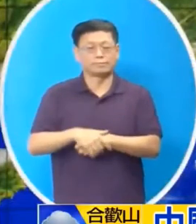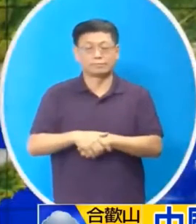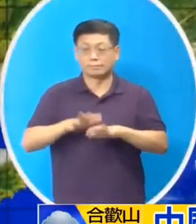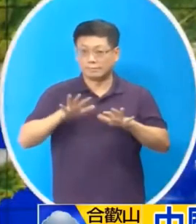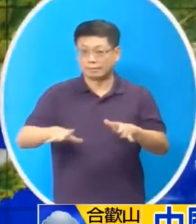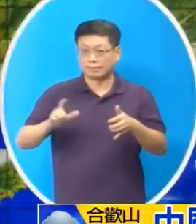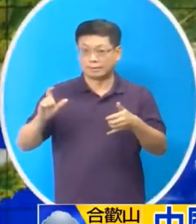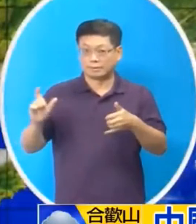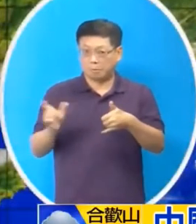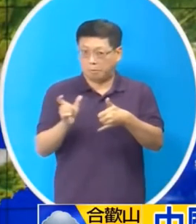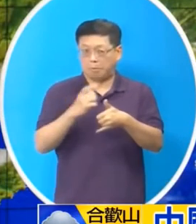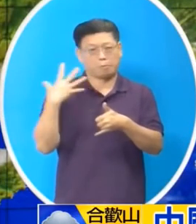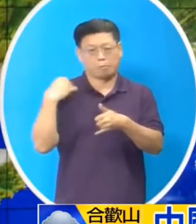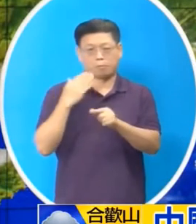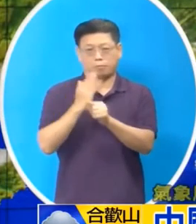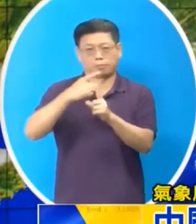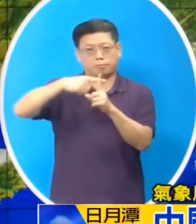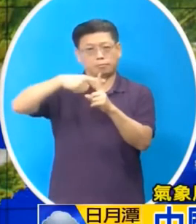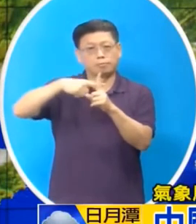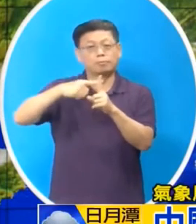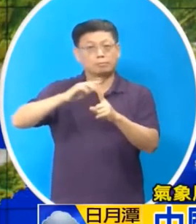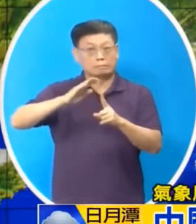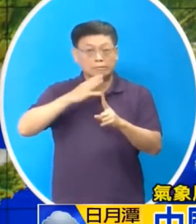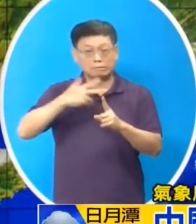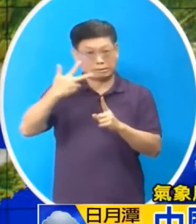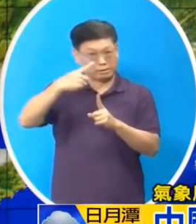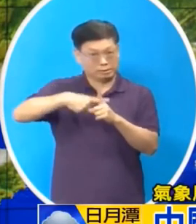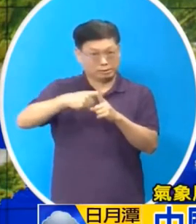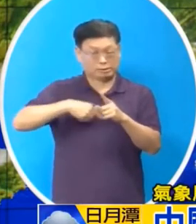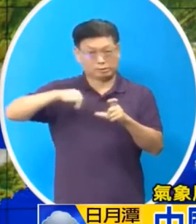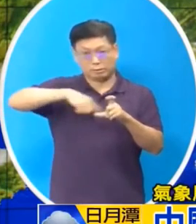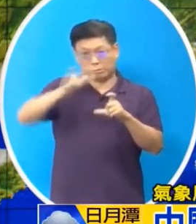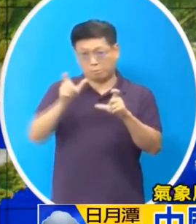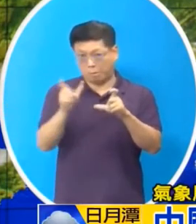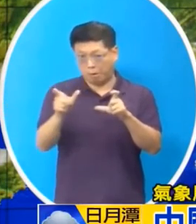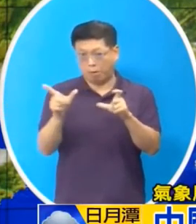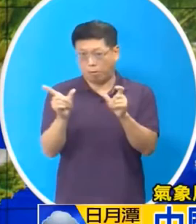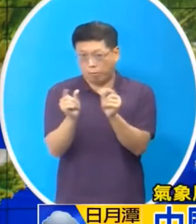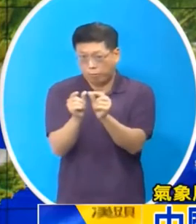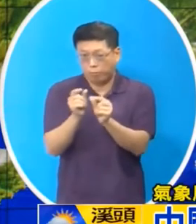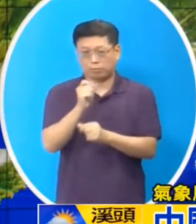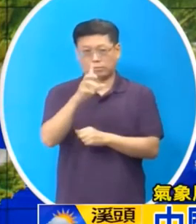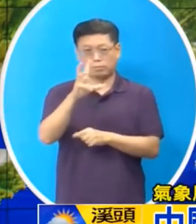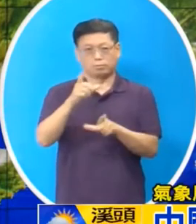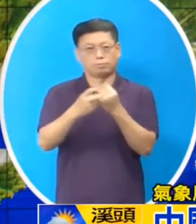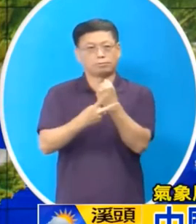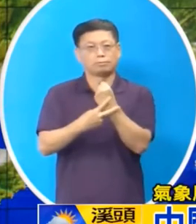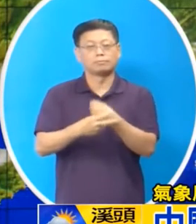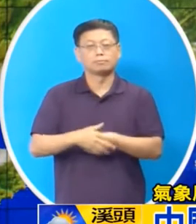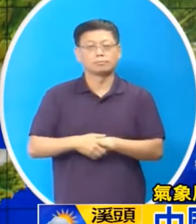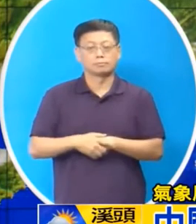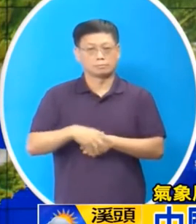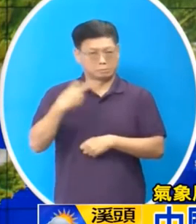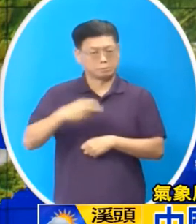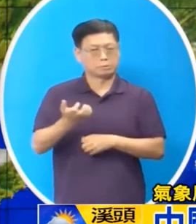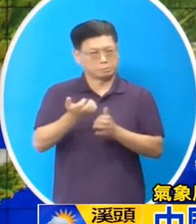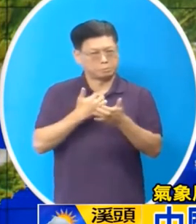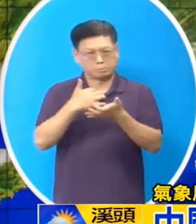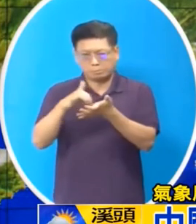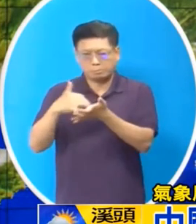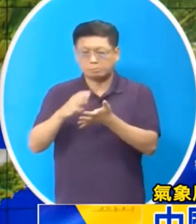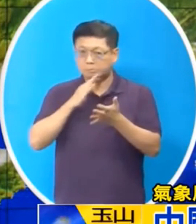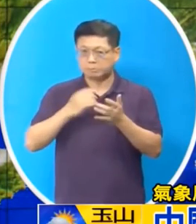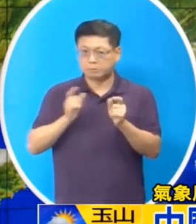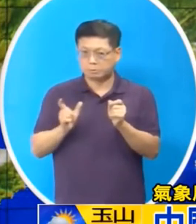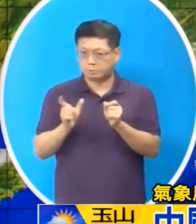目前台风还是个中度台风但是七级风暴风半径稍微缩小到180公里我们也预估未来会向